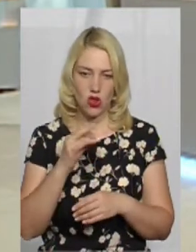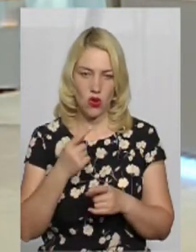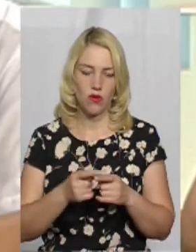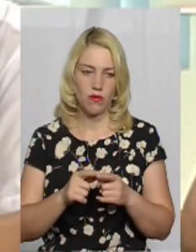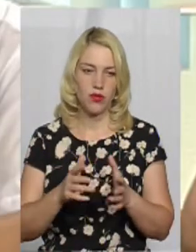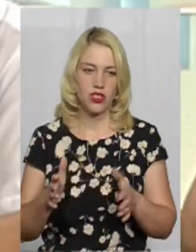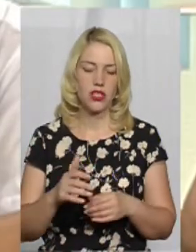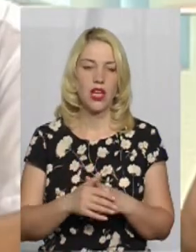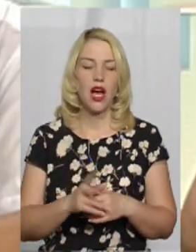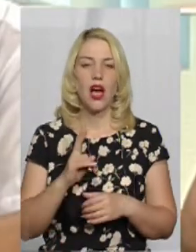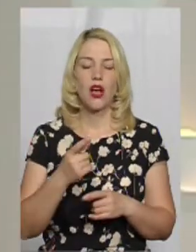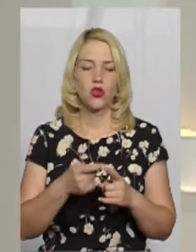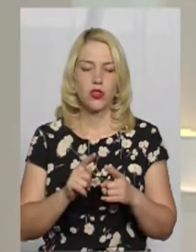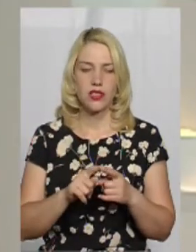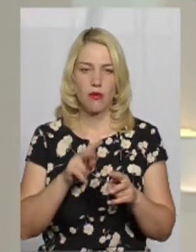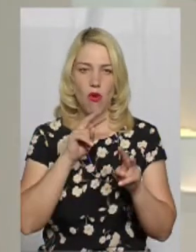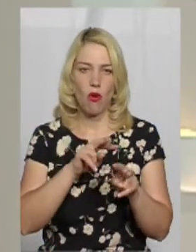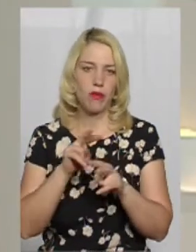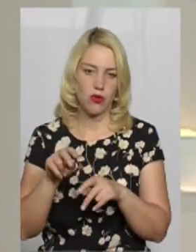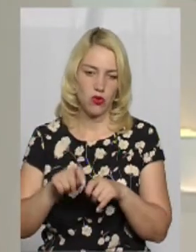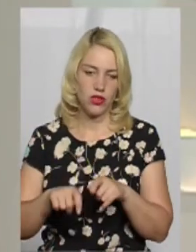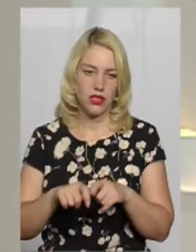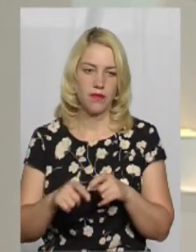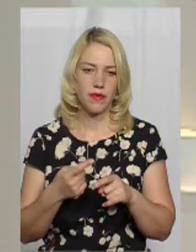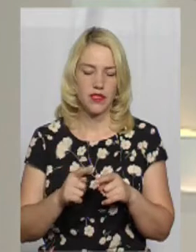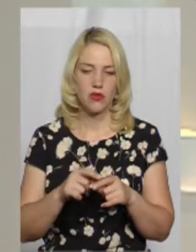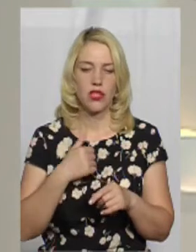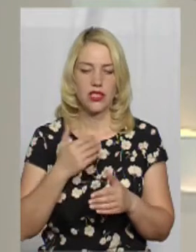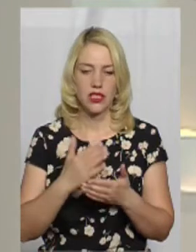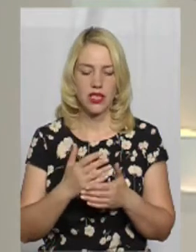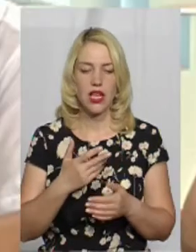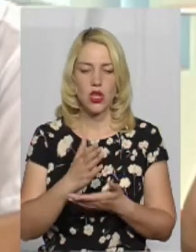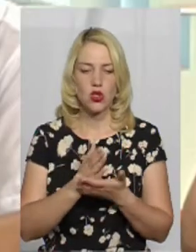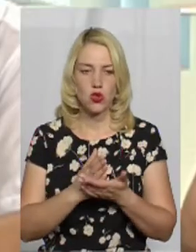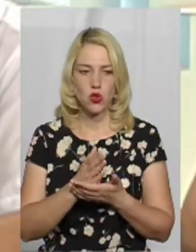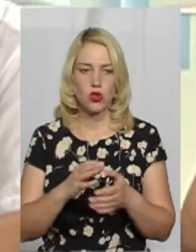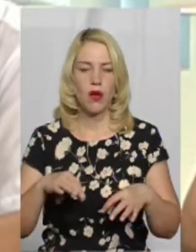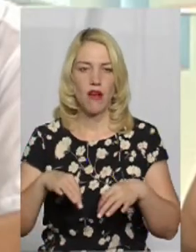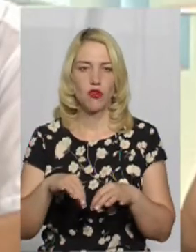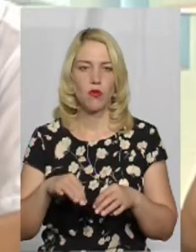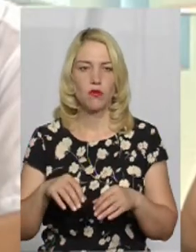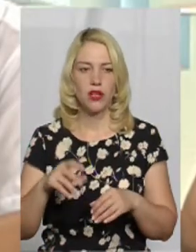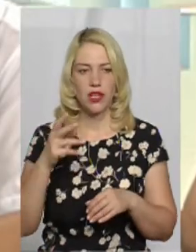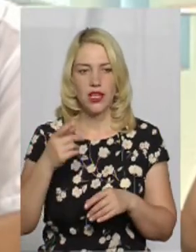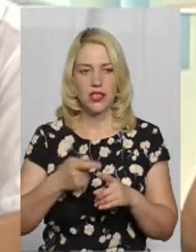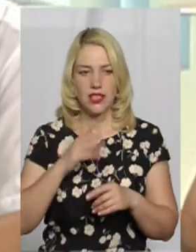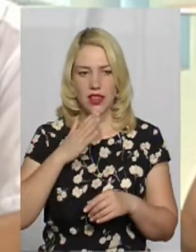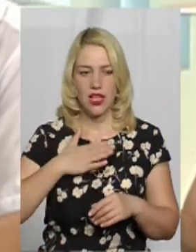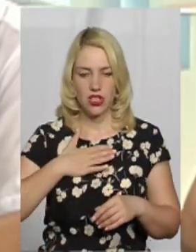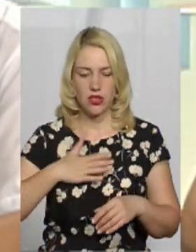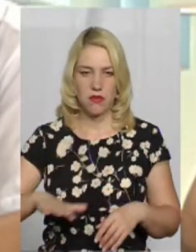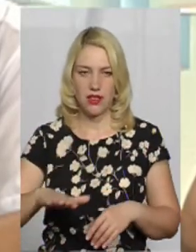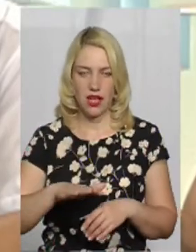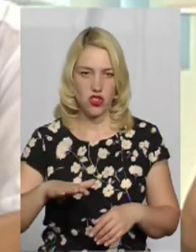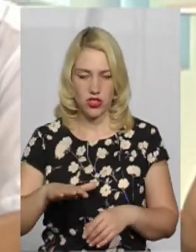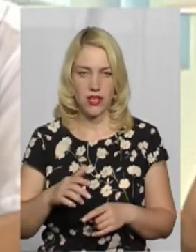працюємо на цьому. А хто цим опікується? Це в нас під звітом. Служба в терміній доріг Хмельницької області – це наші майданчики для відстою.